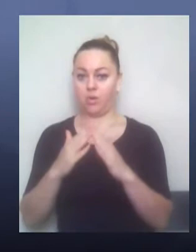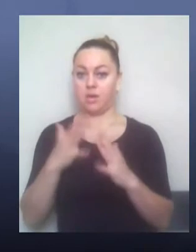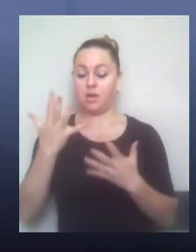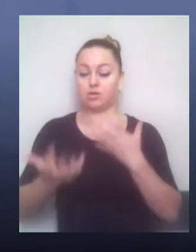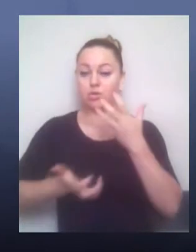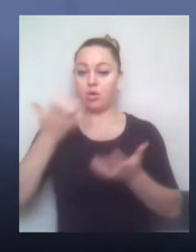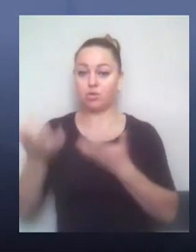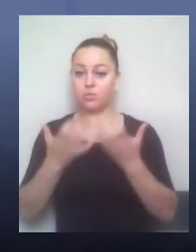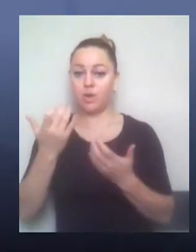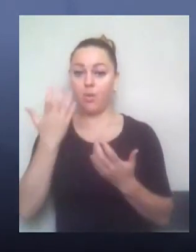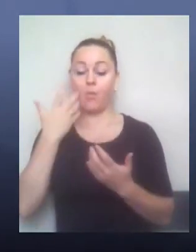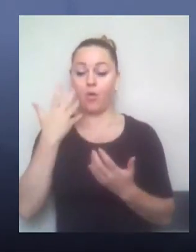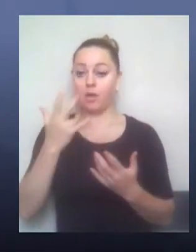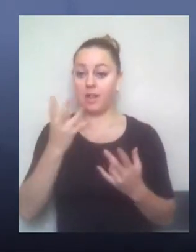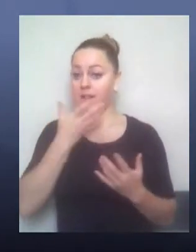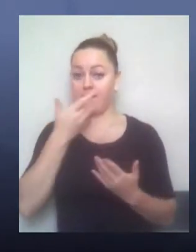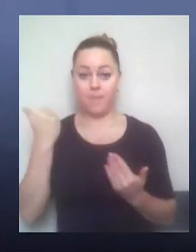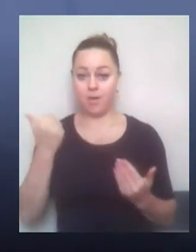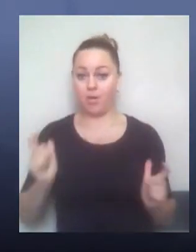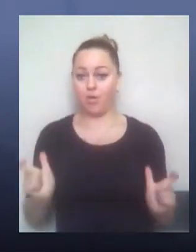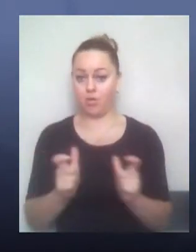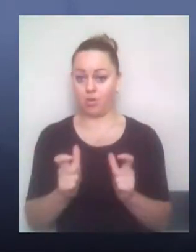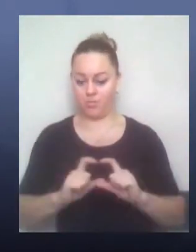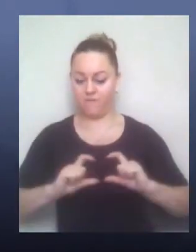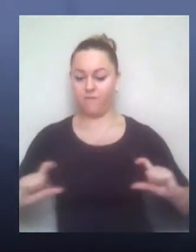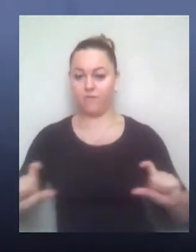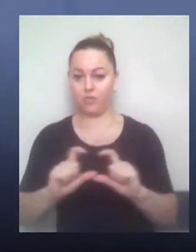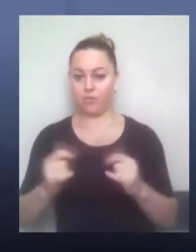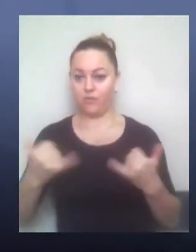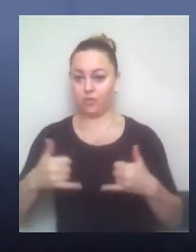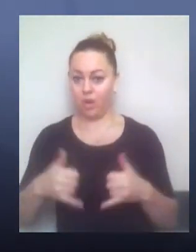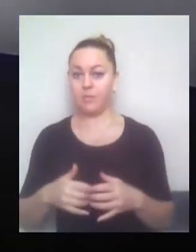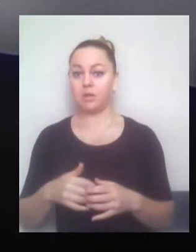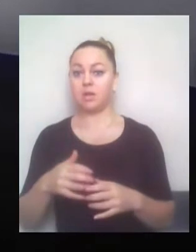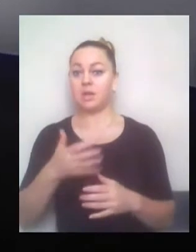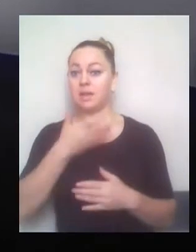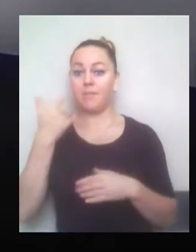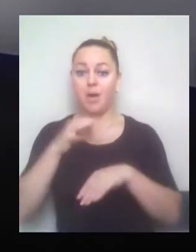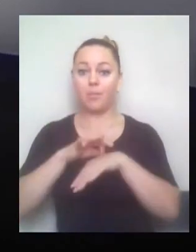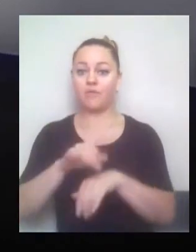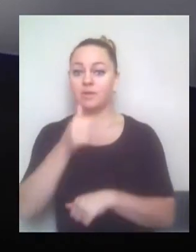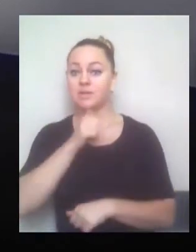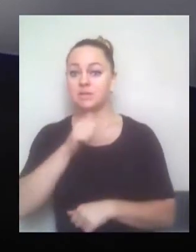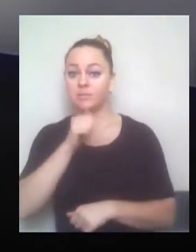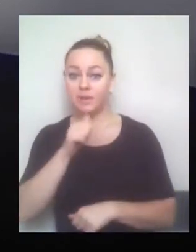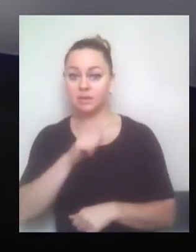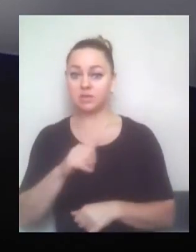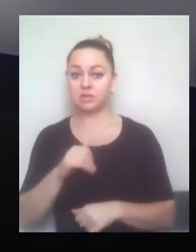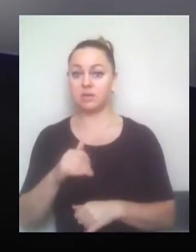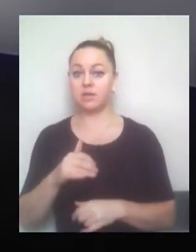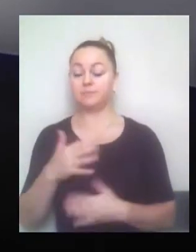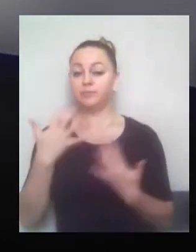вони ще не укрепили с самого низа і не прошлись до верха, і навіть не провели ще ісследування, тому що зараз